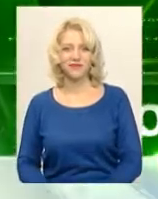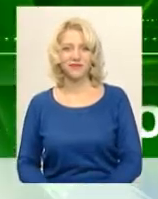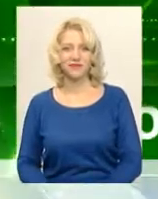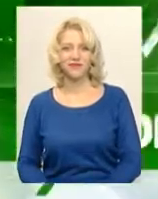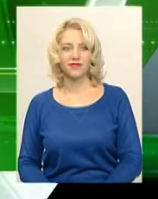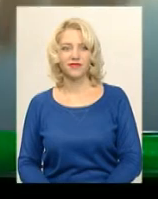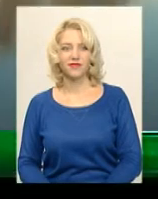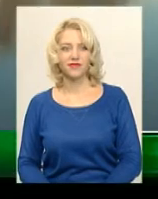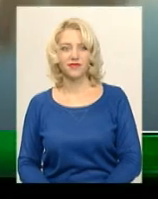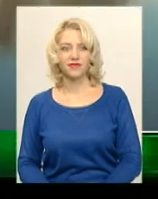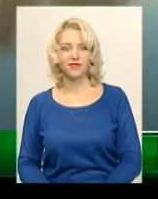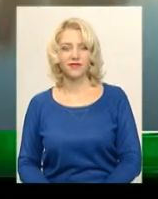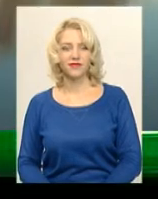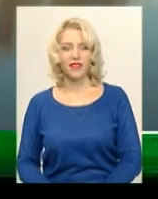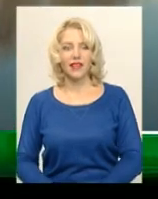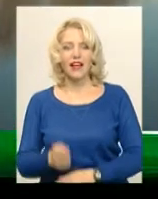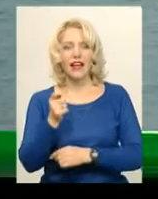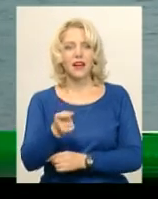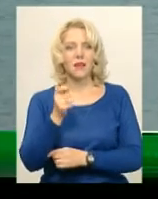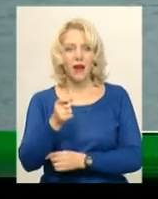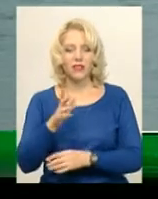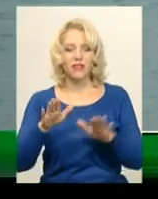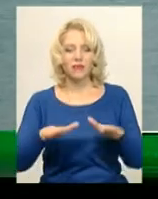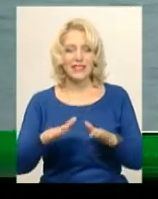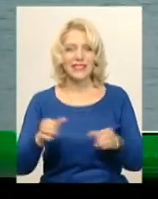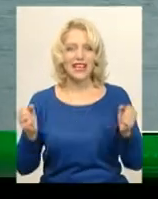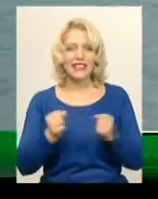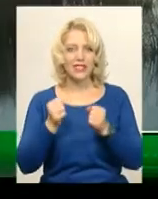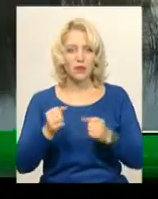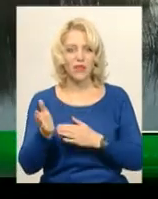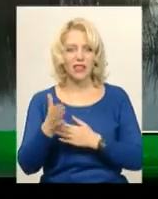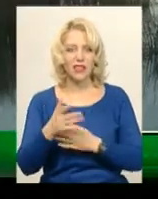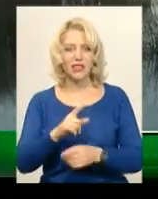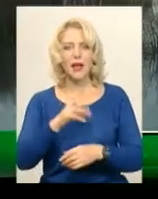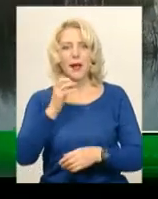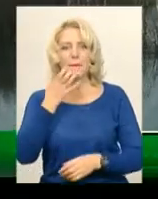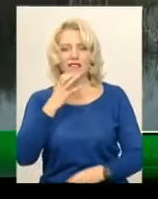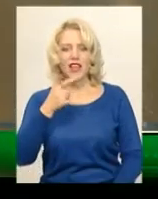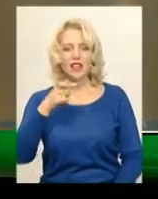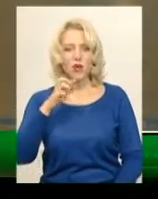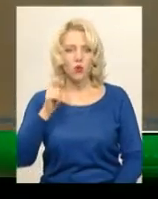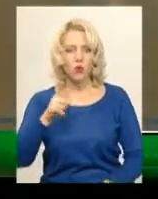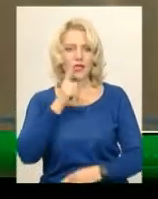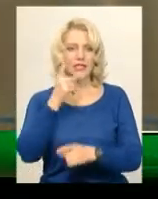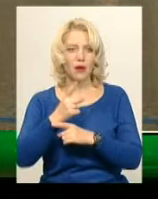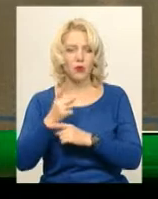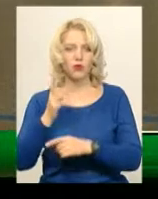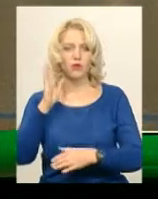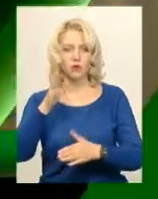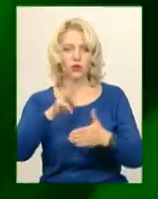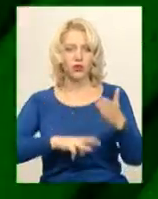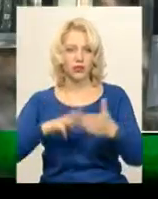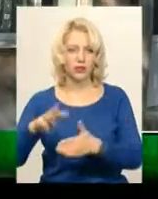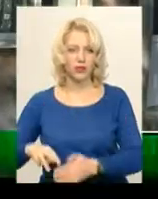Музика Рибалити в місцях зимування риби на Південному Бузі заборонено. Порушників рибоохоронний патруль штрафуватиме.